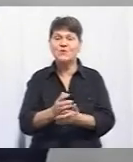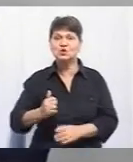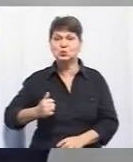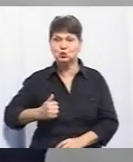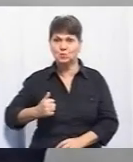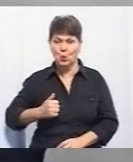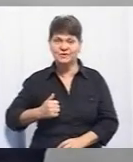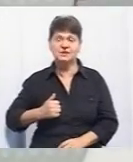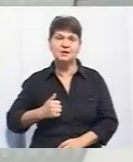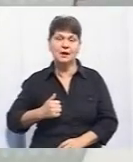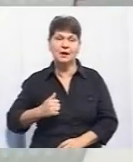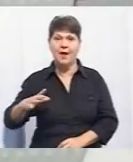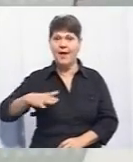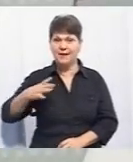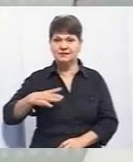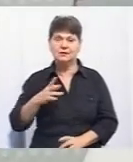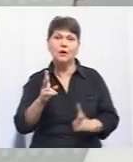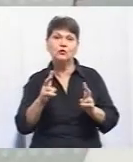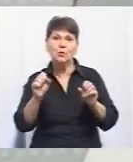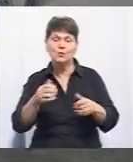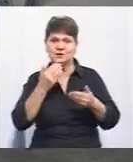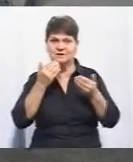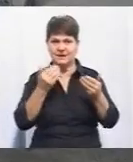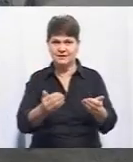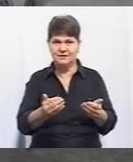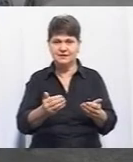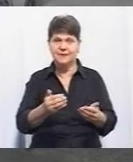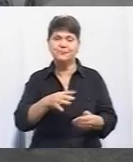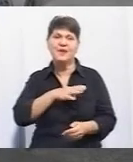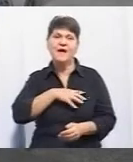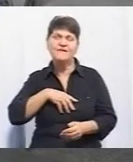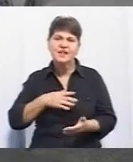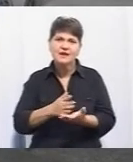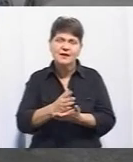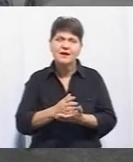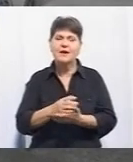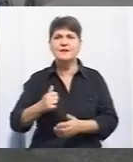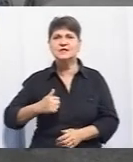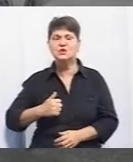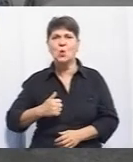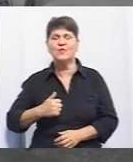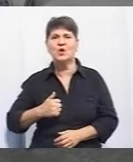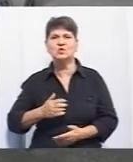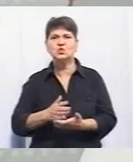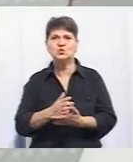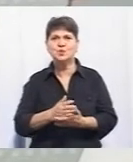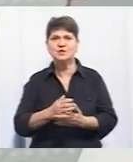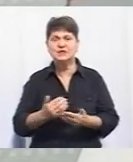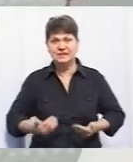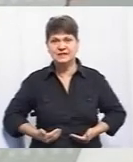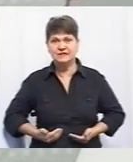-військовослужбовців теж працюють. Хто може звертатися? Ветерани, військовослужбовці, хто ще? Цивільні, можуть звертатися?